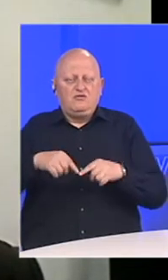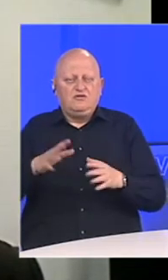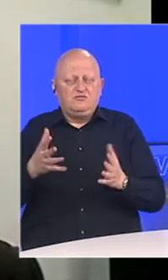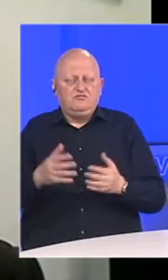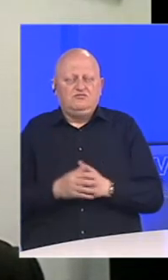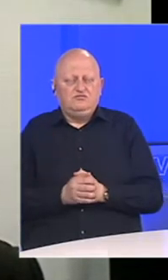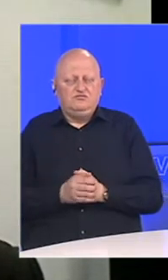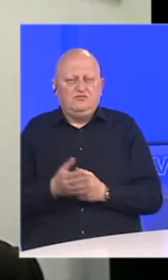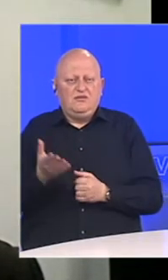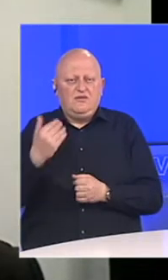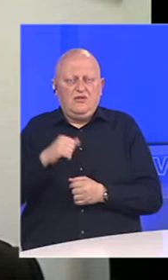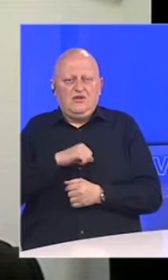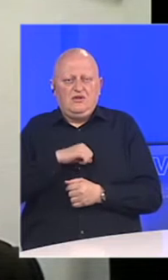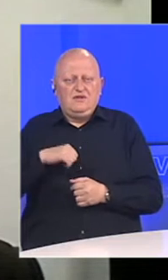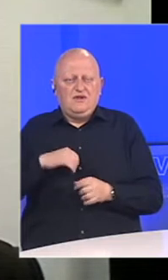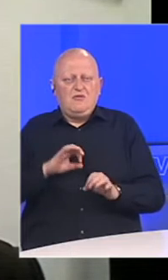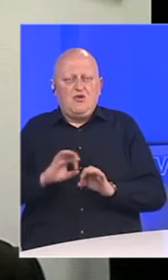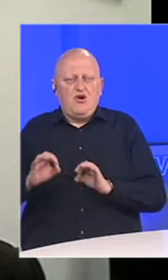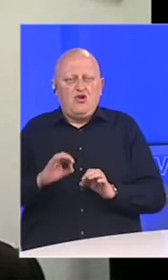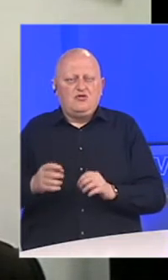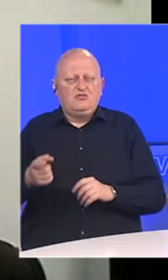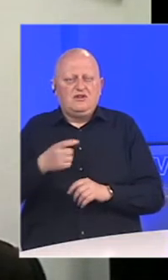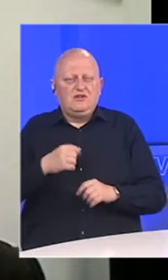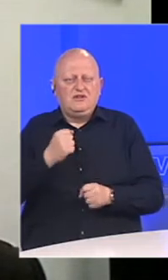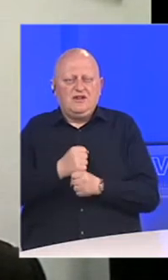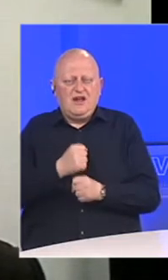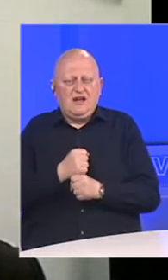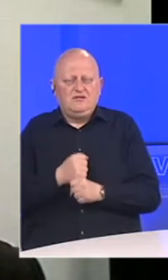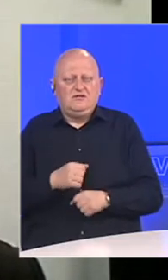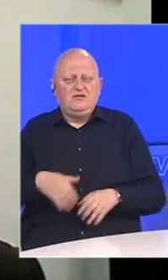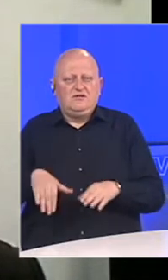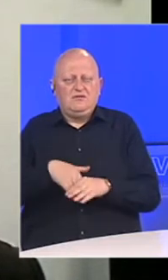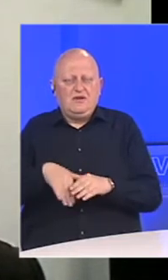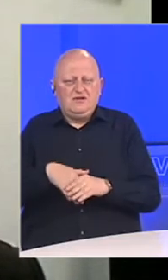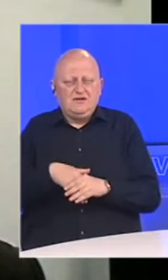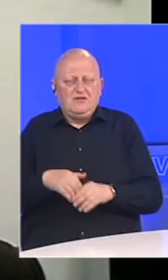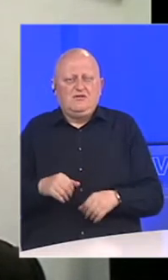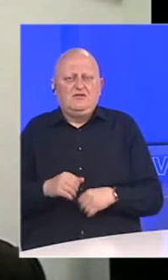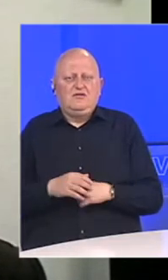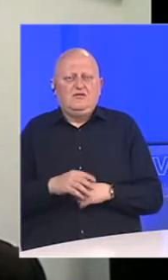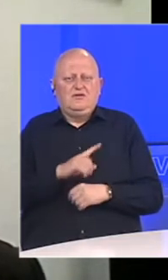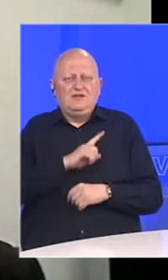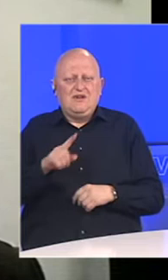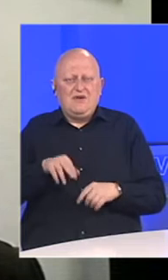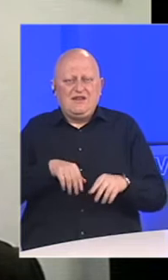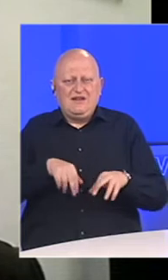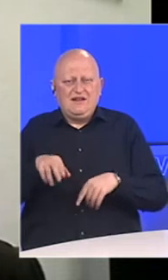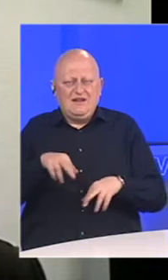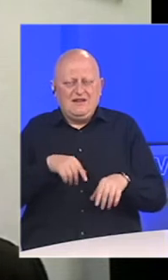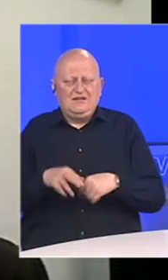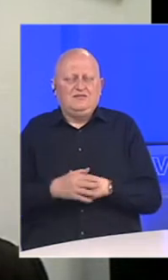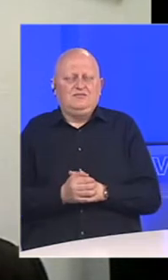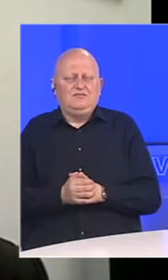tako dalje, od same organizacije rada sa uposlenicima, od zabrane krijetanja,